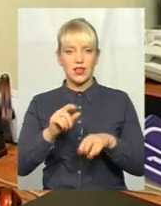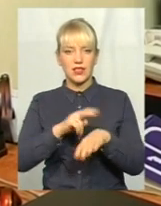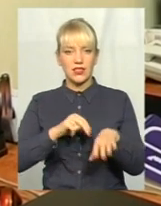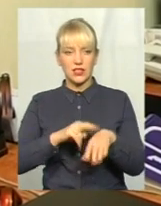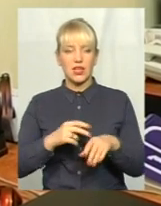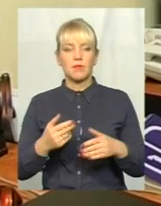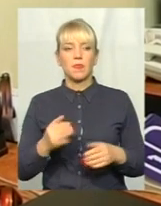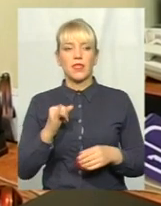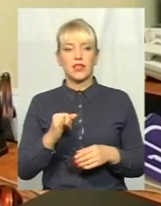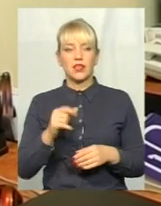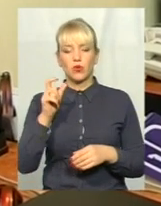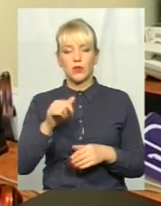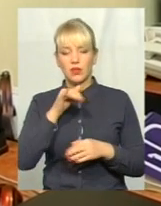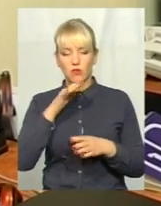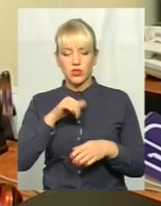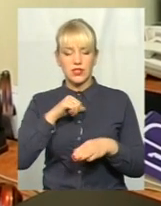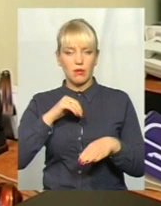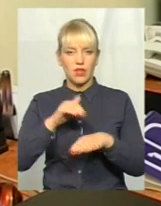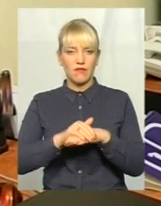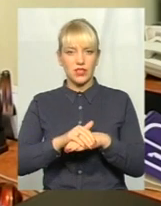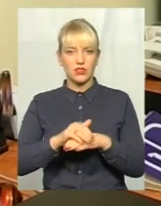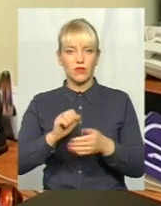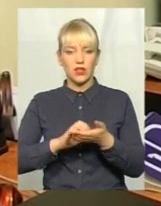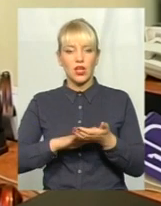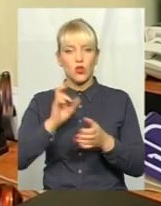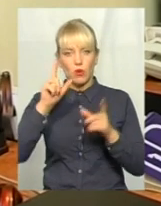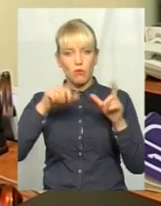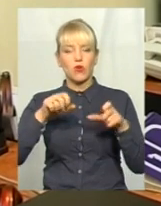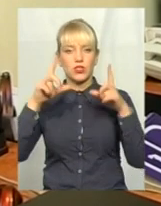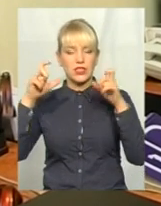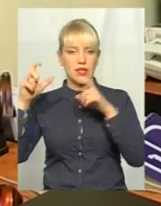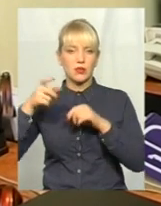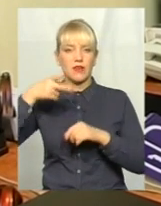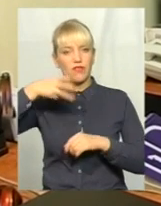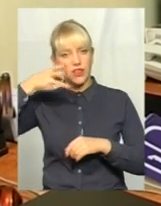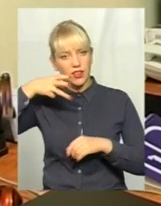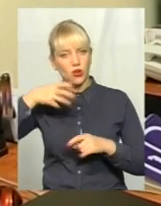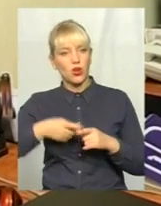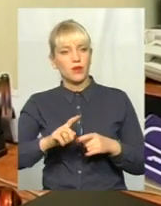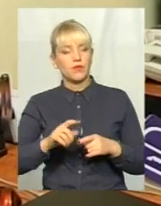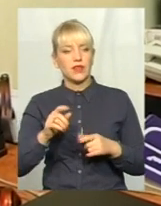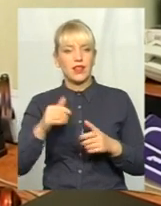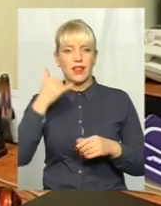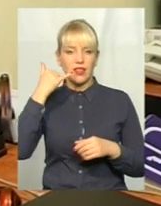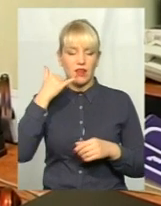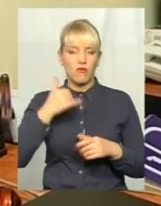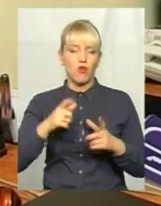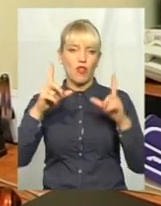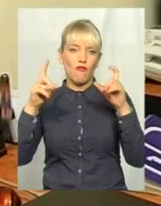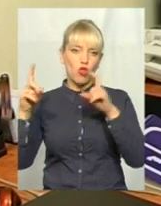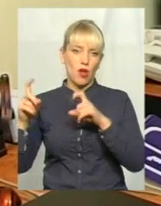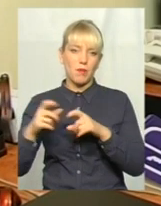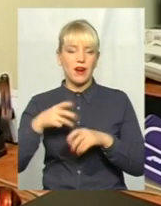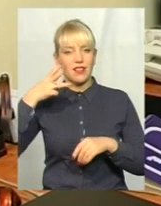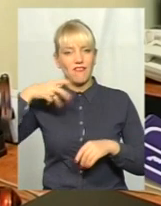не може зробити. Проте він може зафіксувати це на фото чи відео засоби, телефон, фотоапарат,